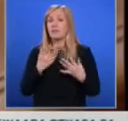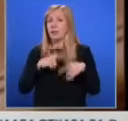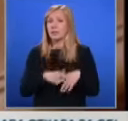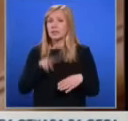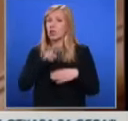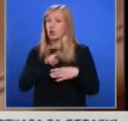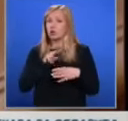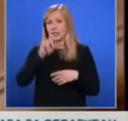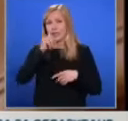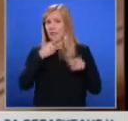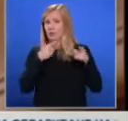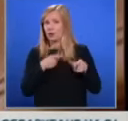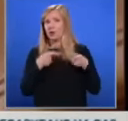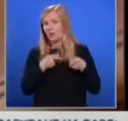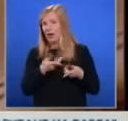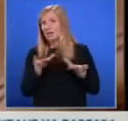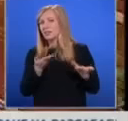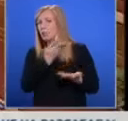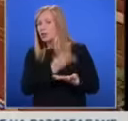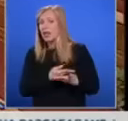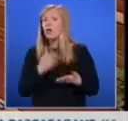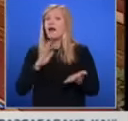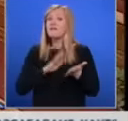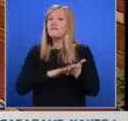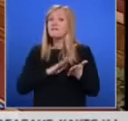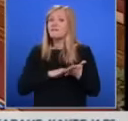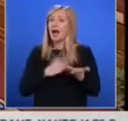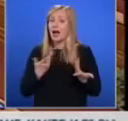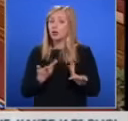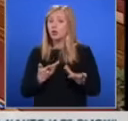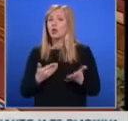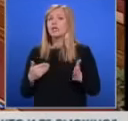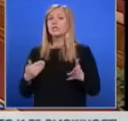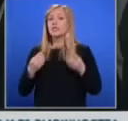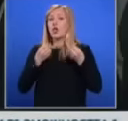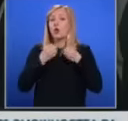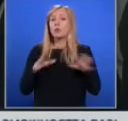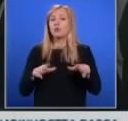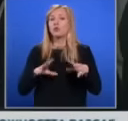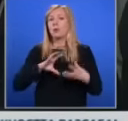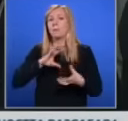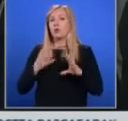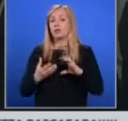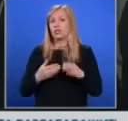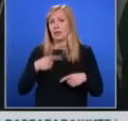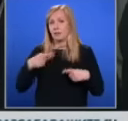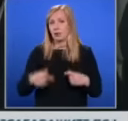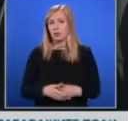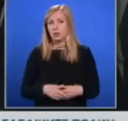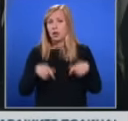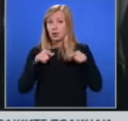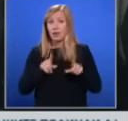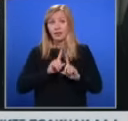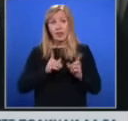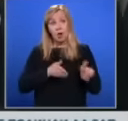главния прокурор. А това, според него, е фактор за отпушване на политическия процес в България. Той е неотложен като